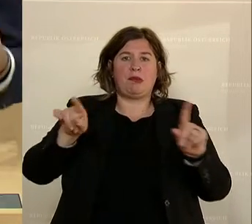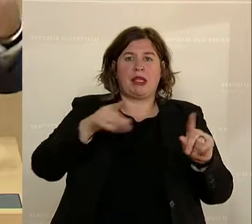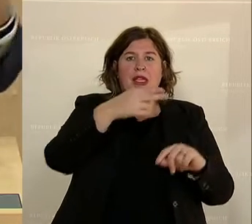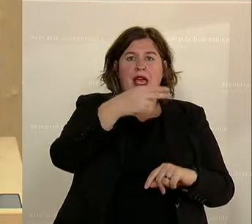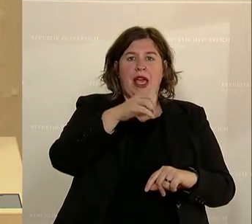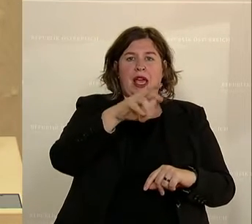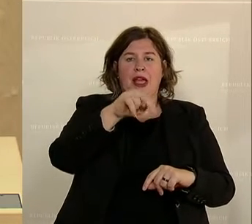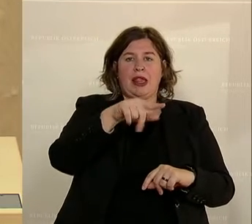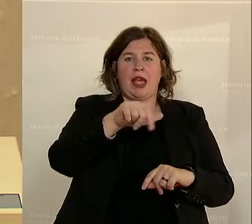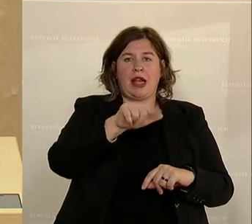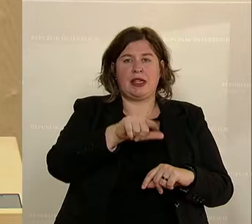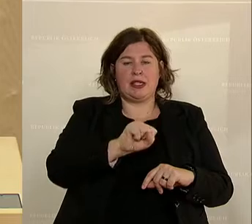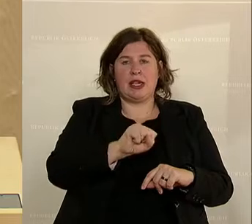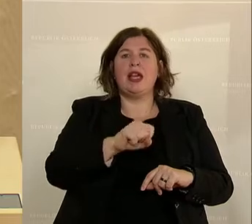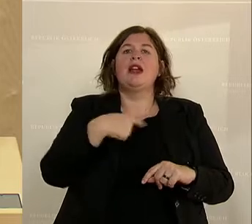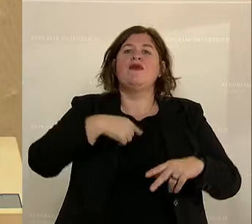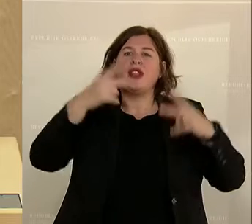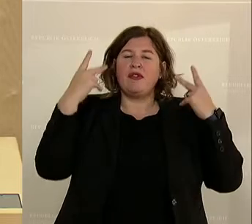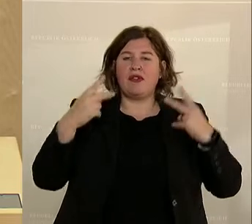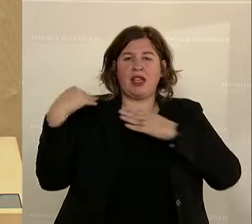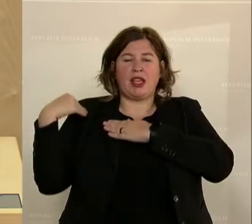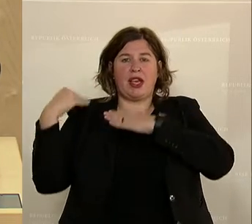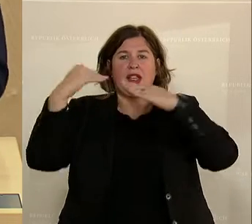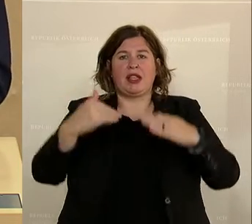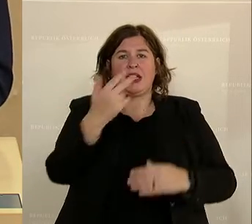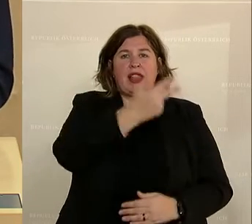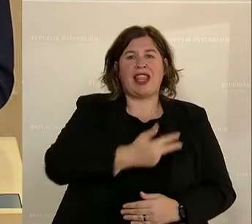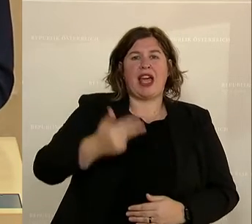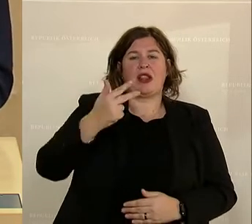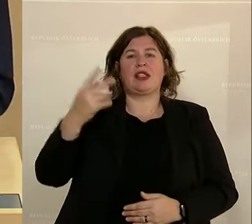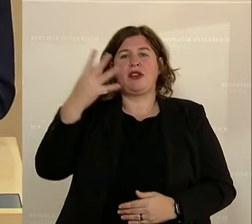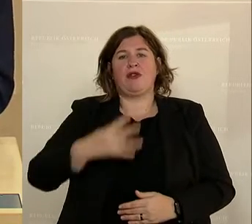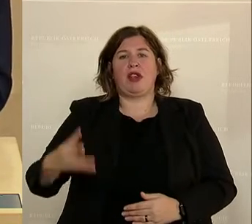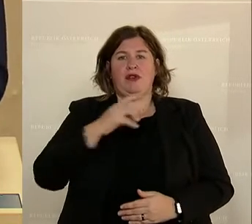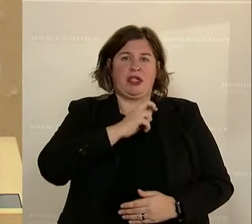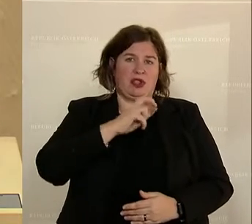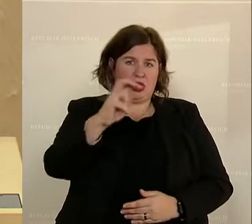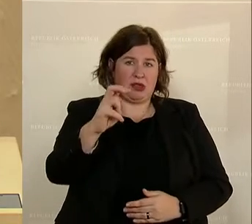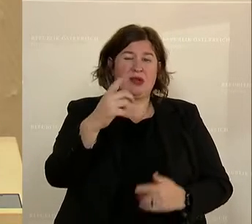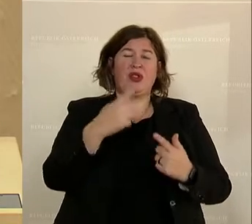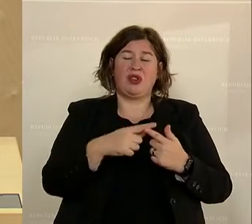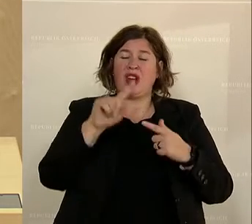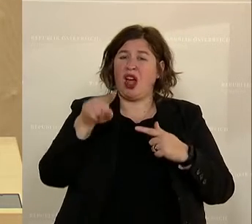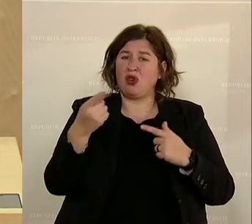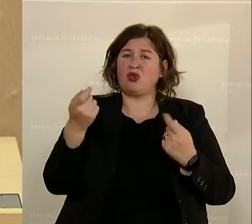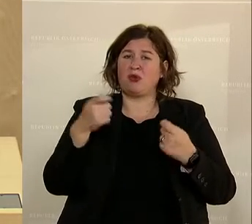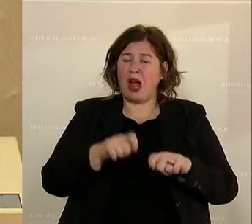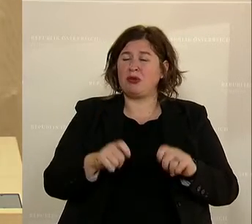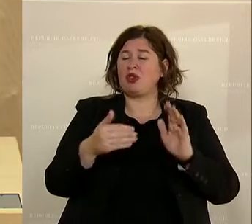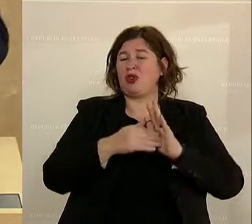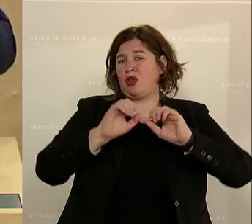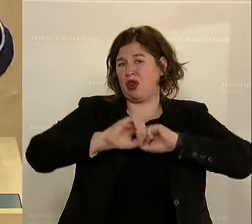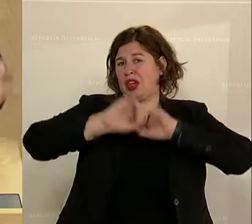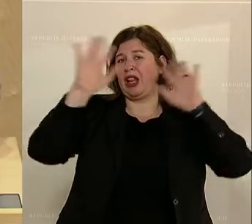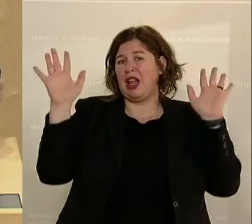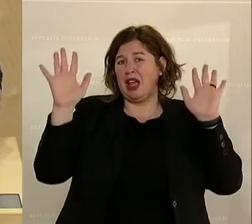Hier ist es eine wichtige Entlastung der 43er und 44er Straßenbahn. Und eines, glaube ich, zum Schluss ist ganz klar. Es geht hier